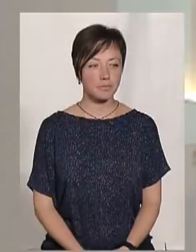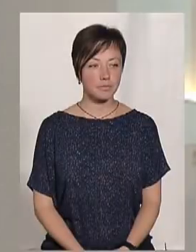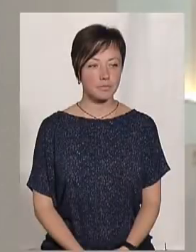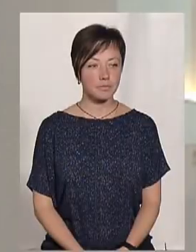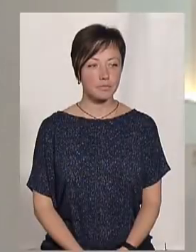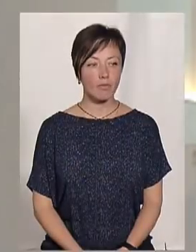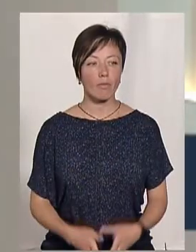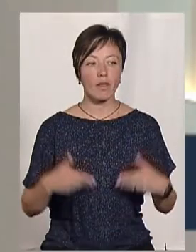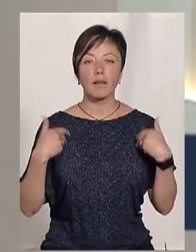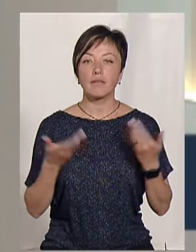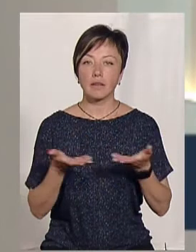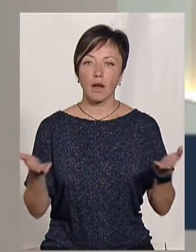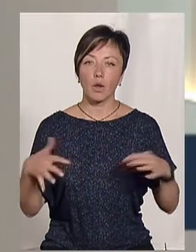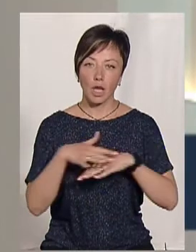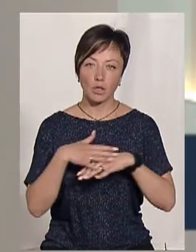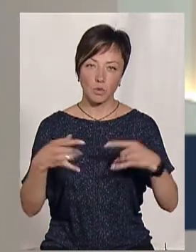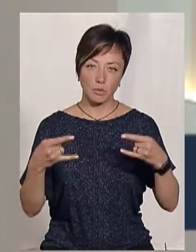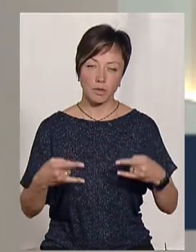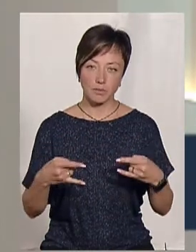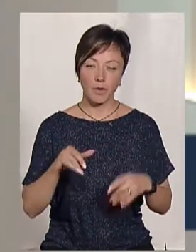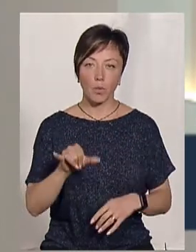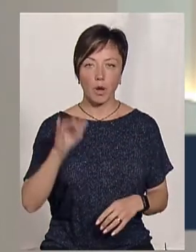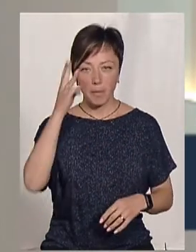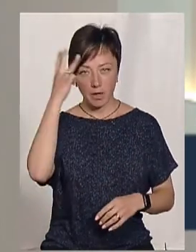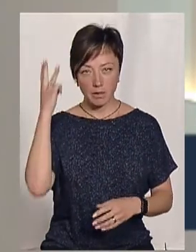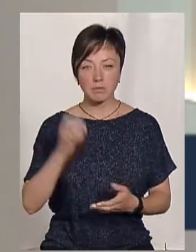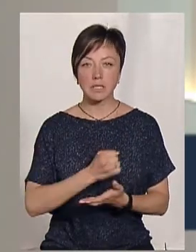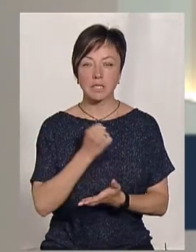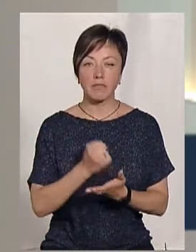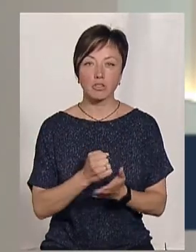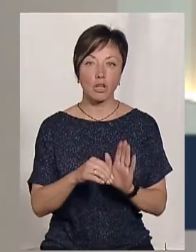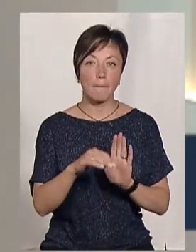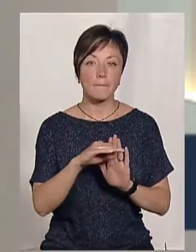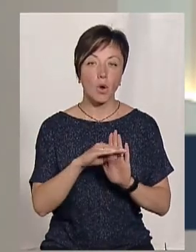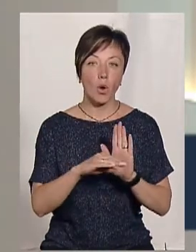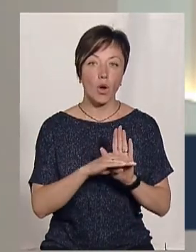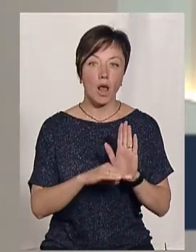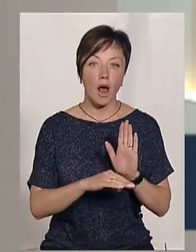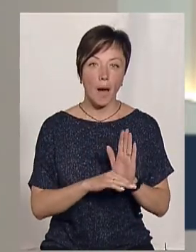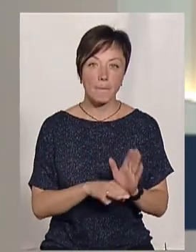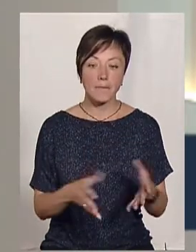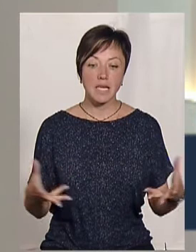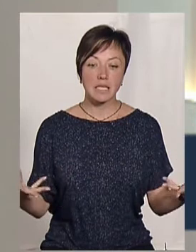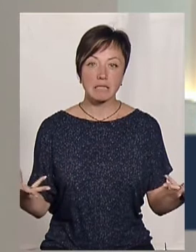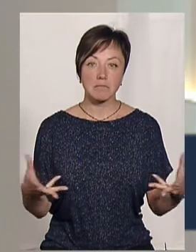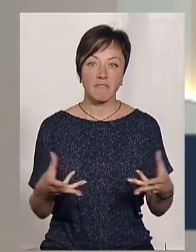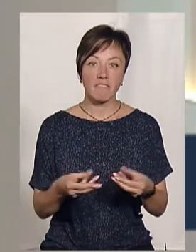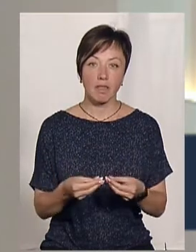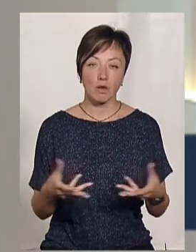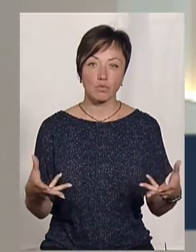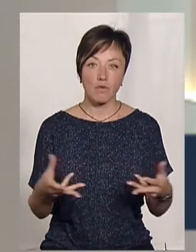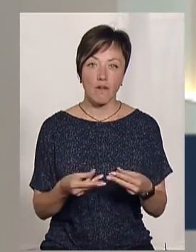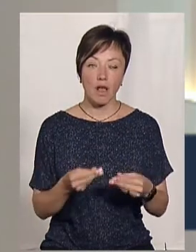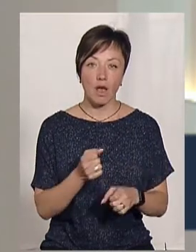Вітаю на Суспільному. У Хмельницькому затверджена програма співфінансування